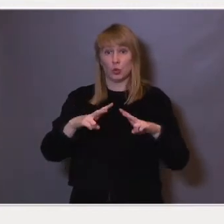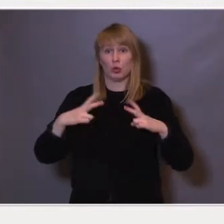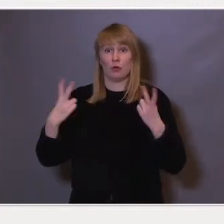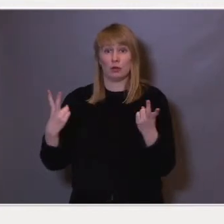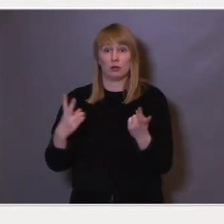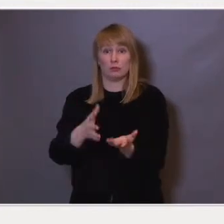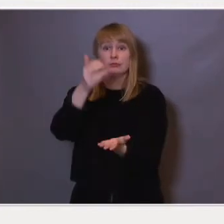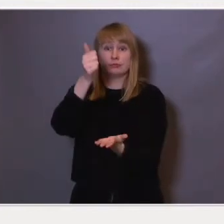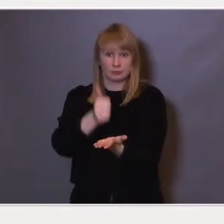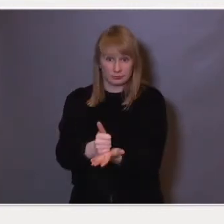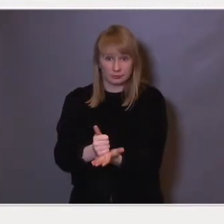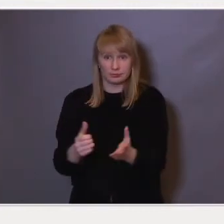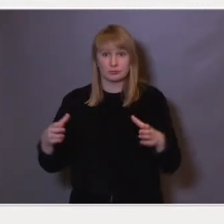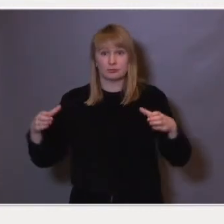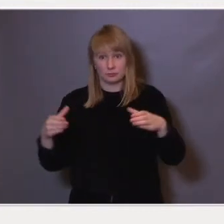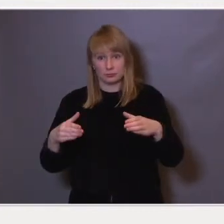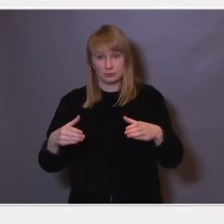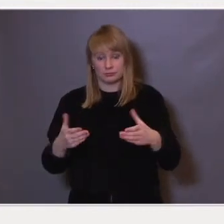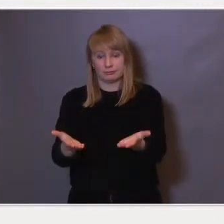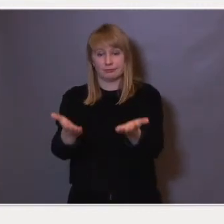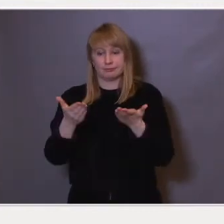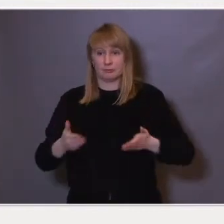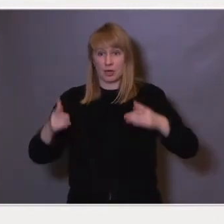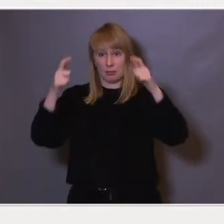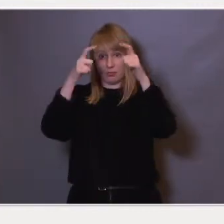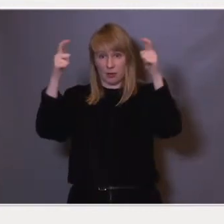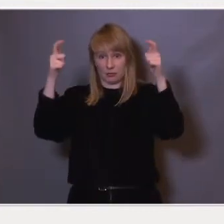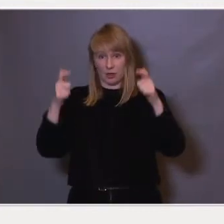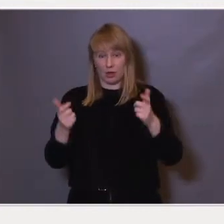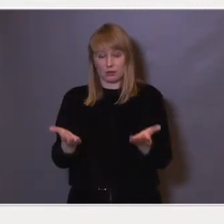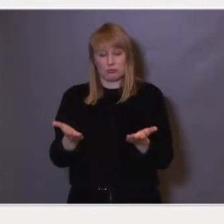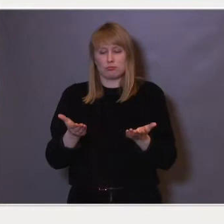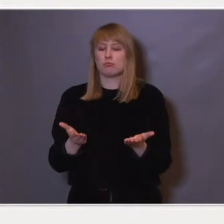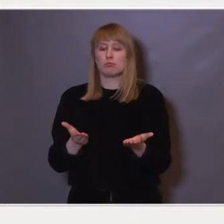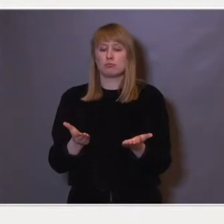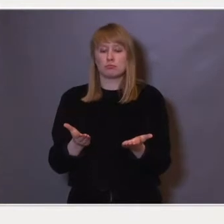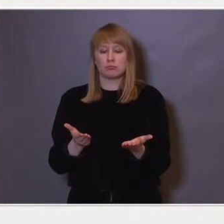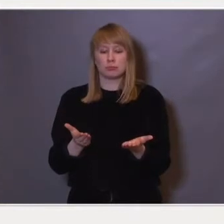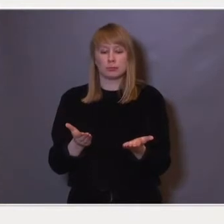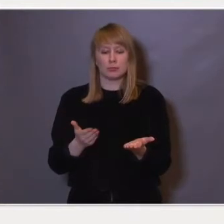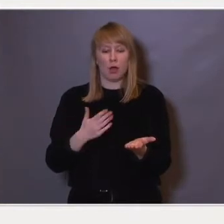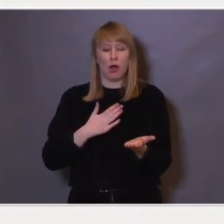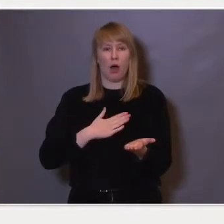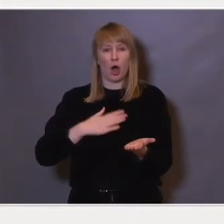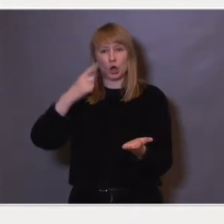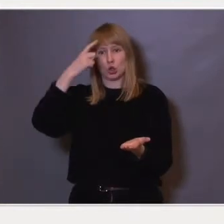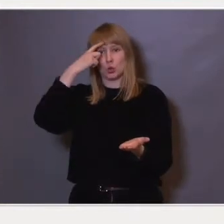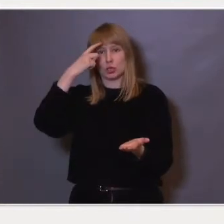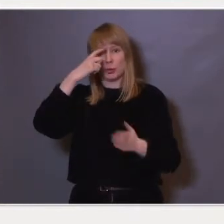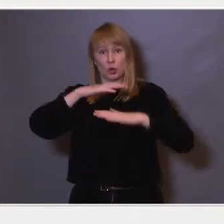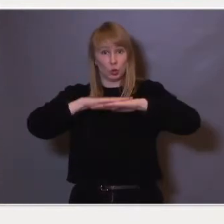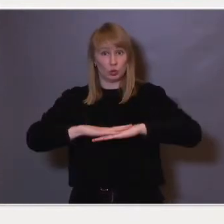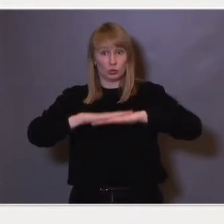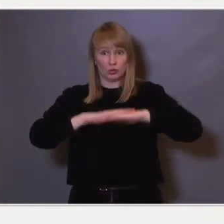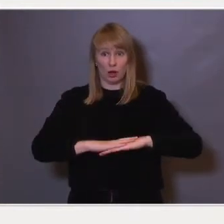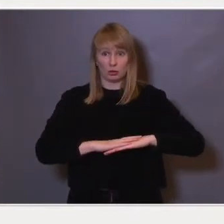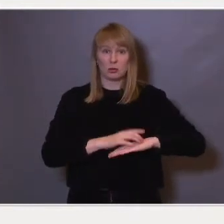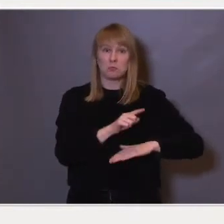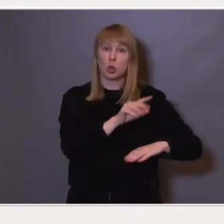nedsatt, og vi fikk i mandat å skaffe et kunnskapsgrunnlag som skulle være både